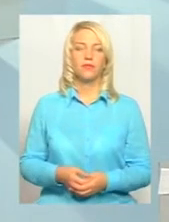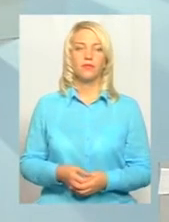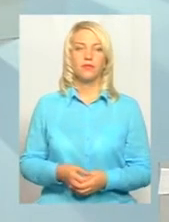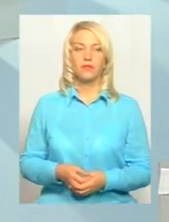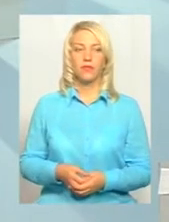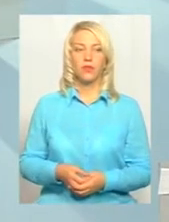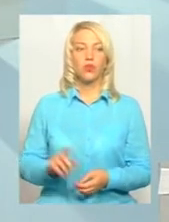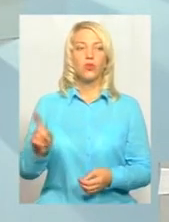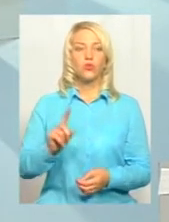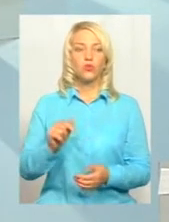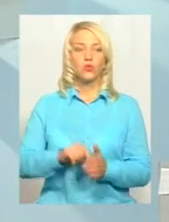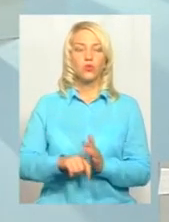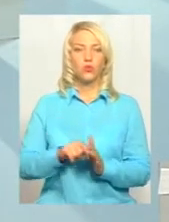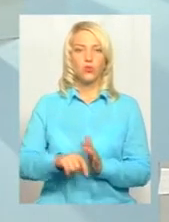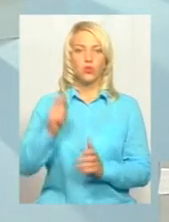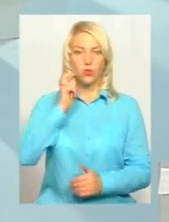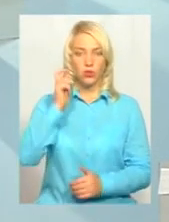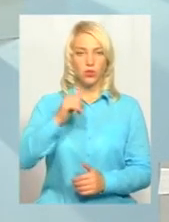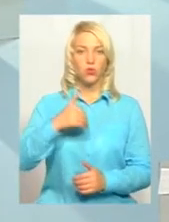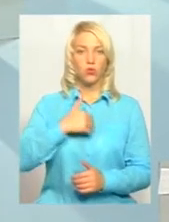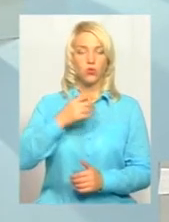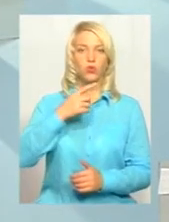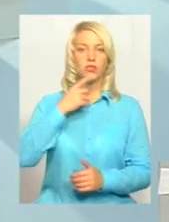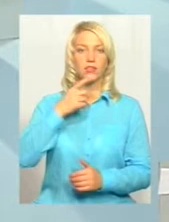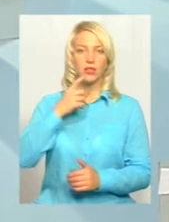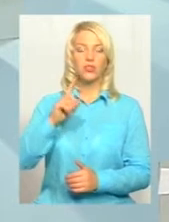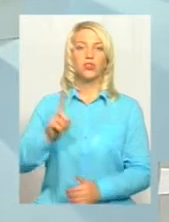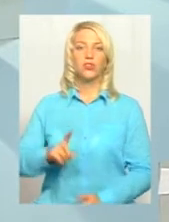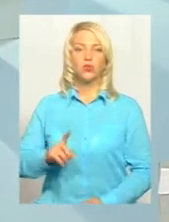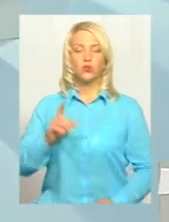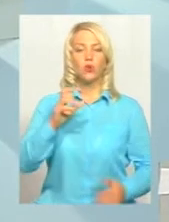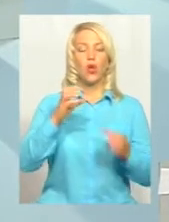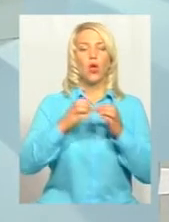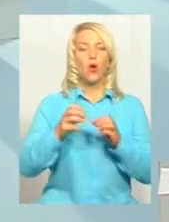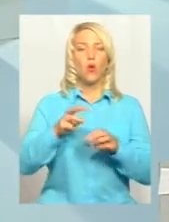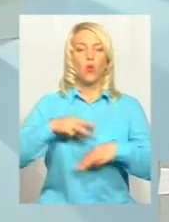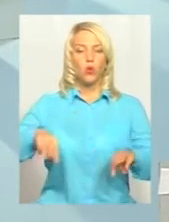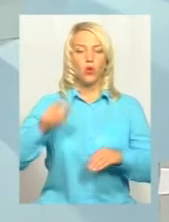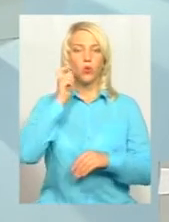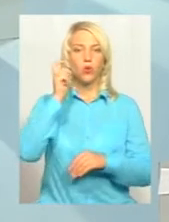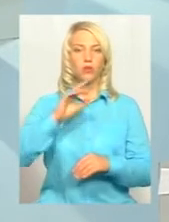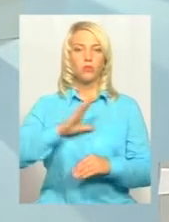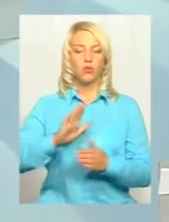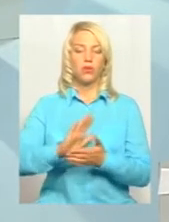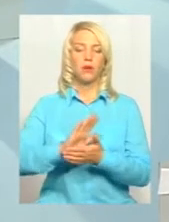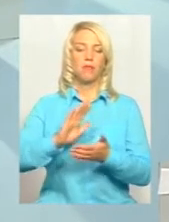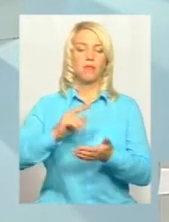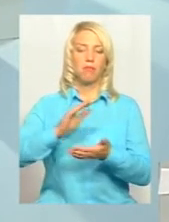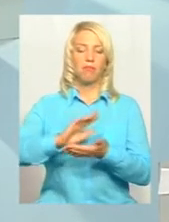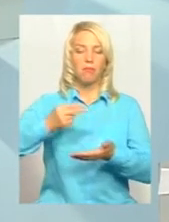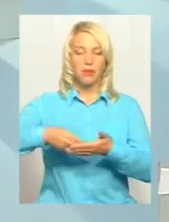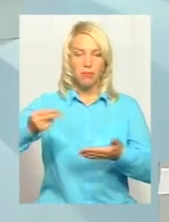Що стосується України? Хочу зазначити, що урядом України був підписаний меморандум